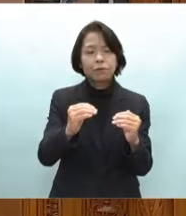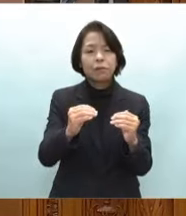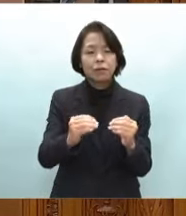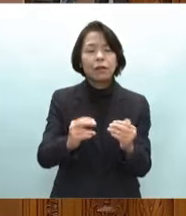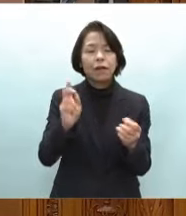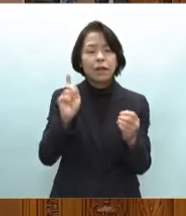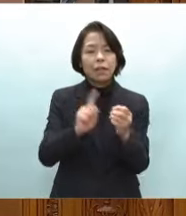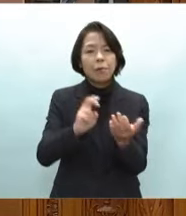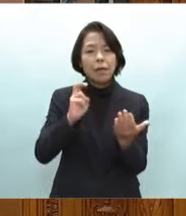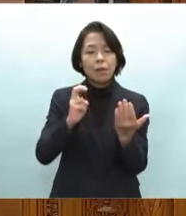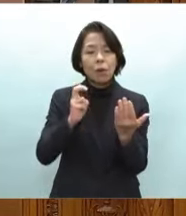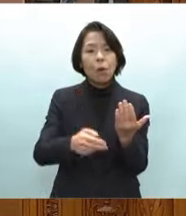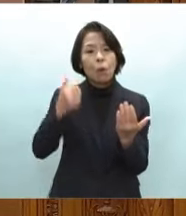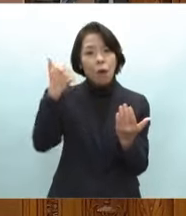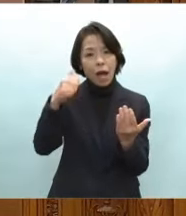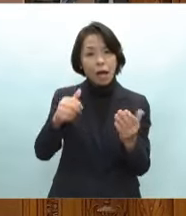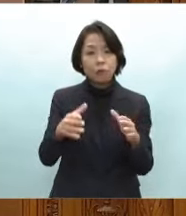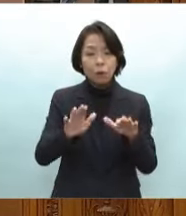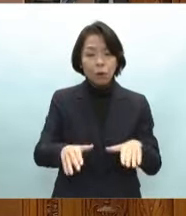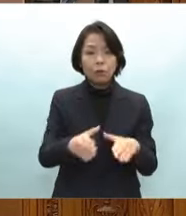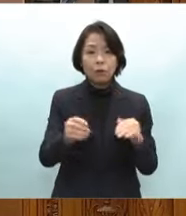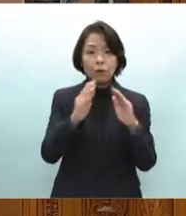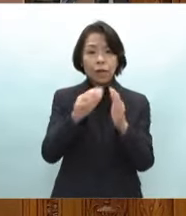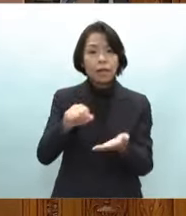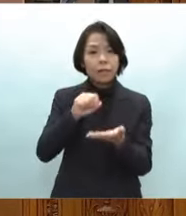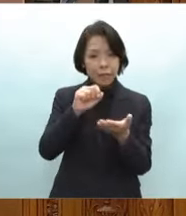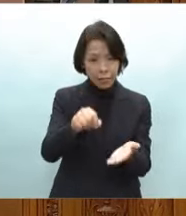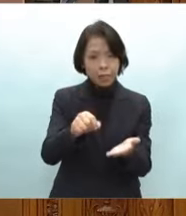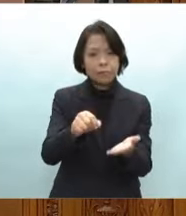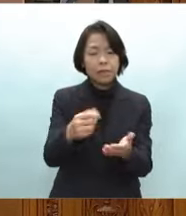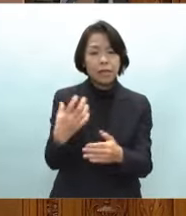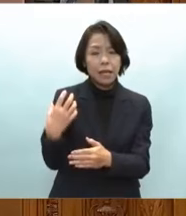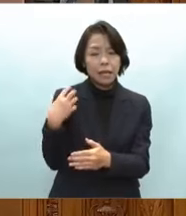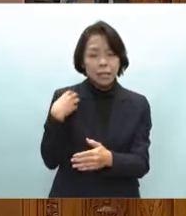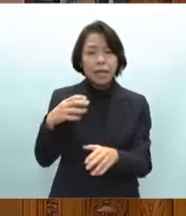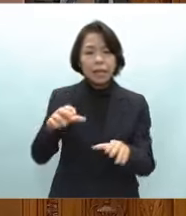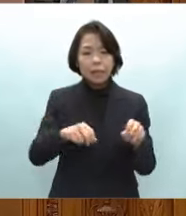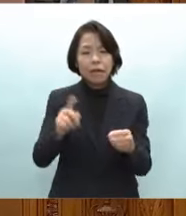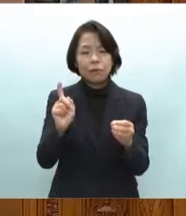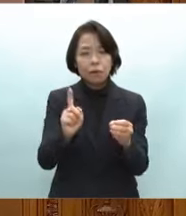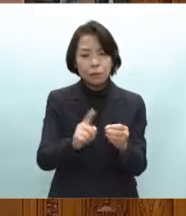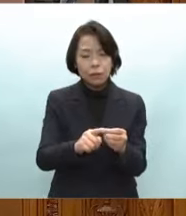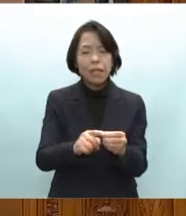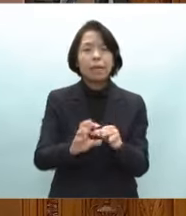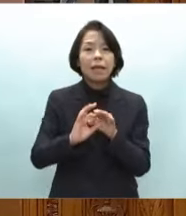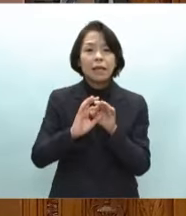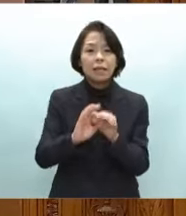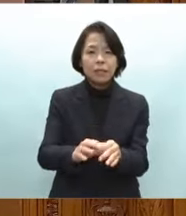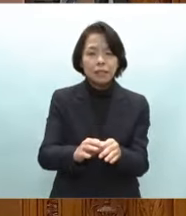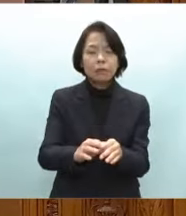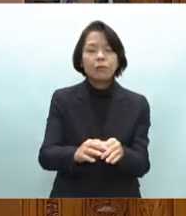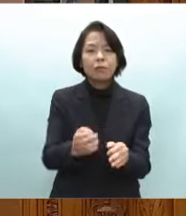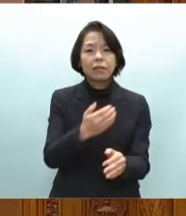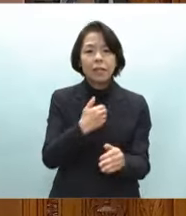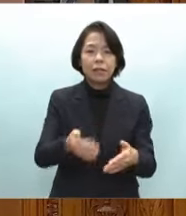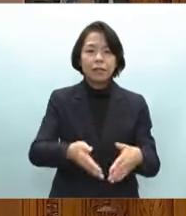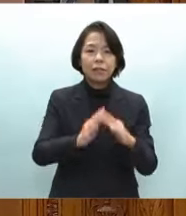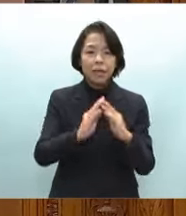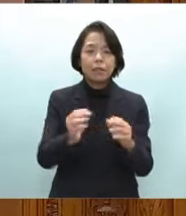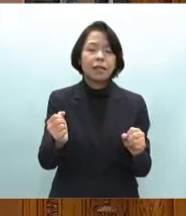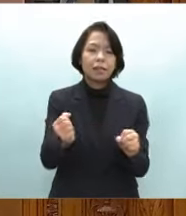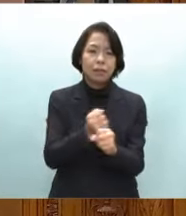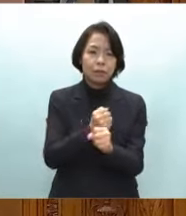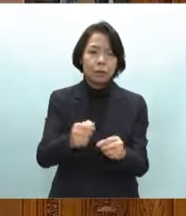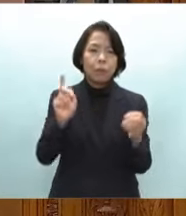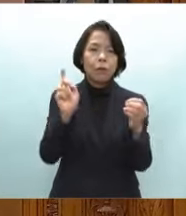会に提出をし担い手確保を通じた持続可能な建設業の健全な発展を実現して